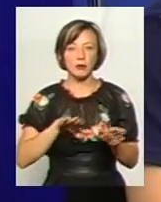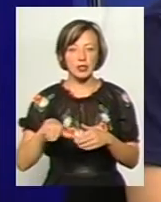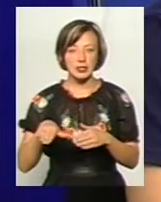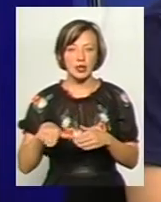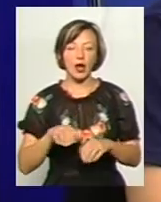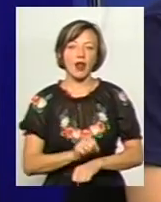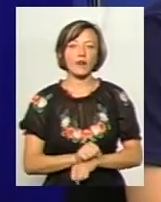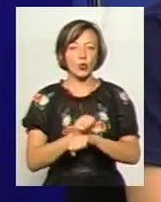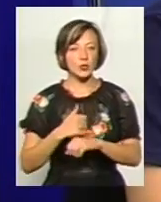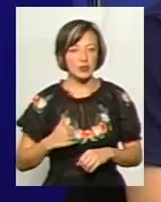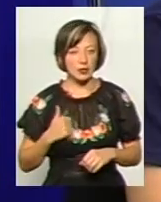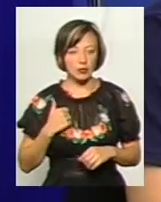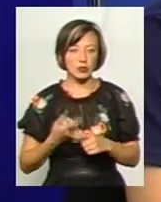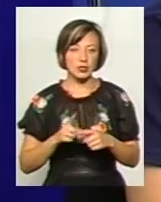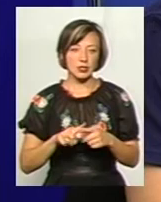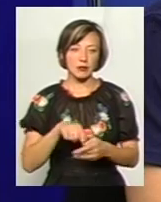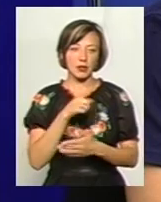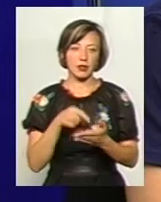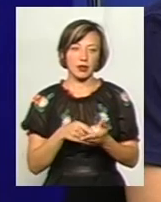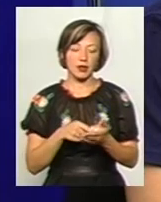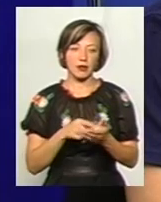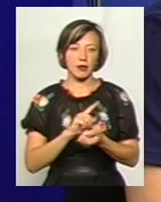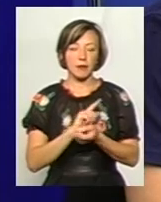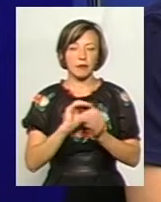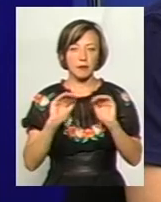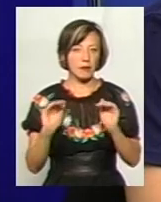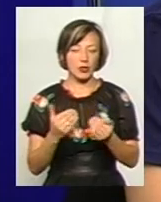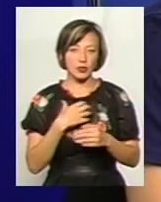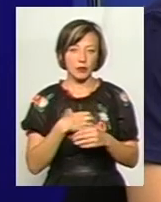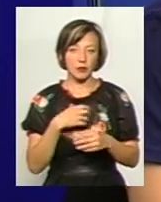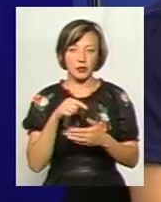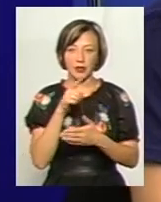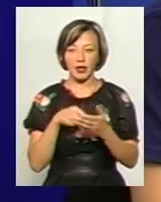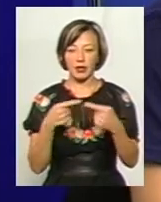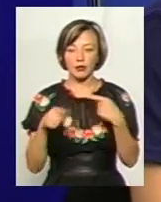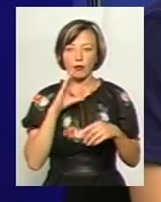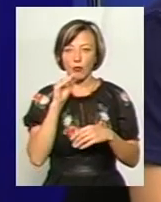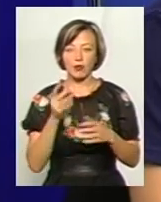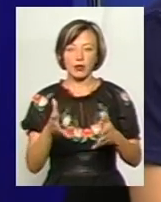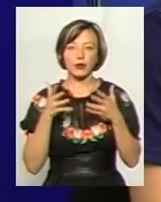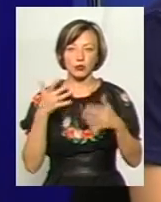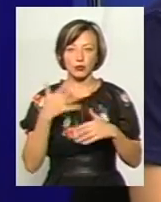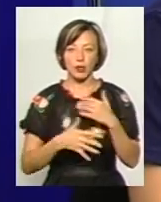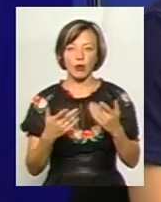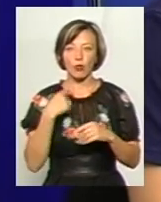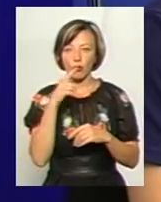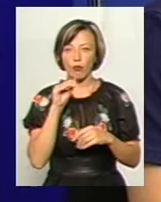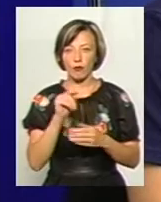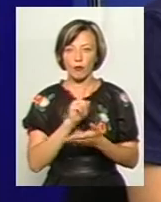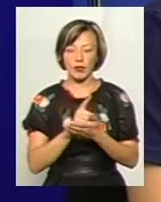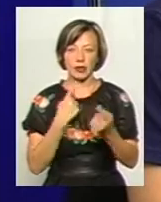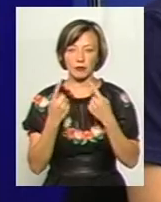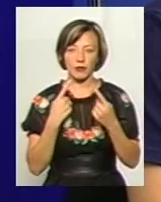Революції Гідності, власне, це питання стає все менше актуальним, як на мене питання різницею в мові, і ми чітко розуміємо, якою мовою ми повинні